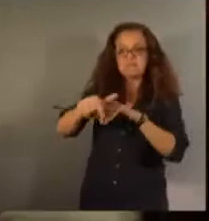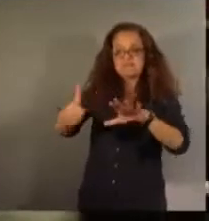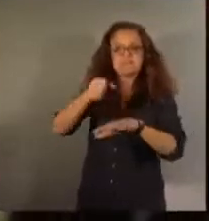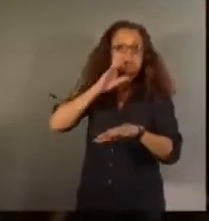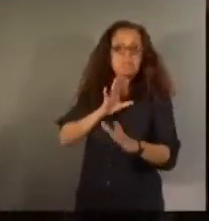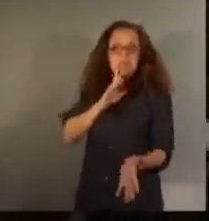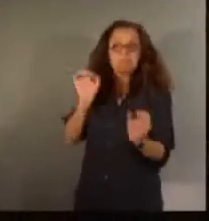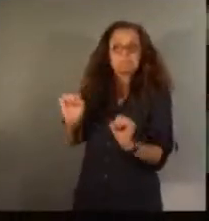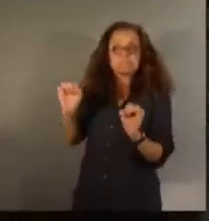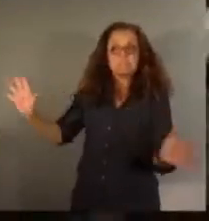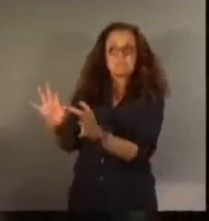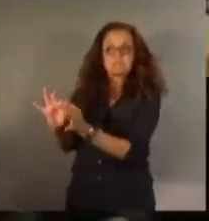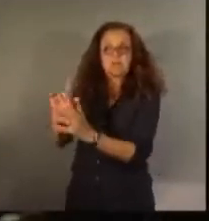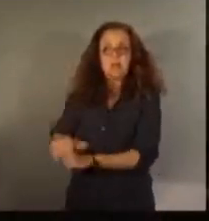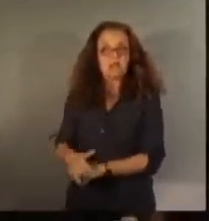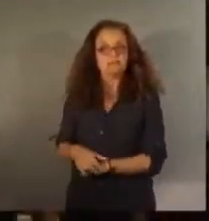partie des possibilités.